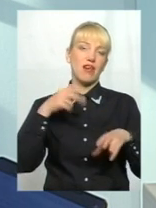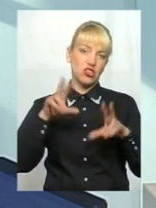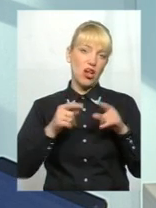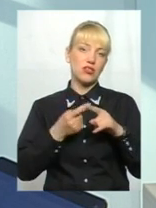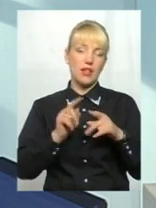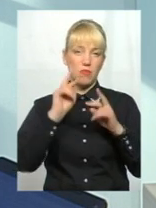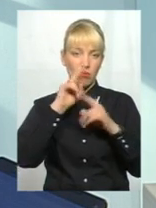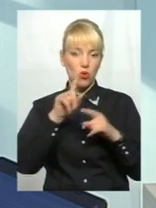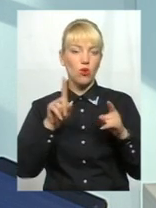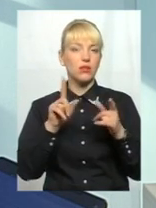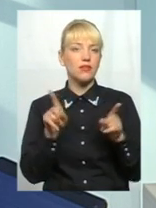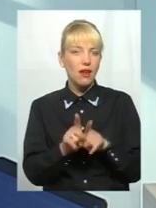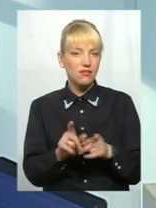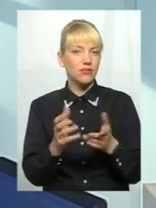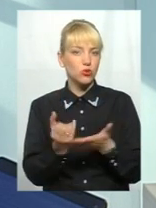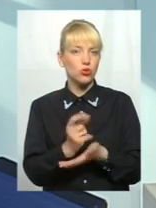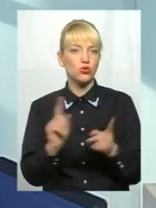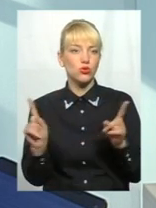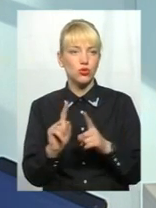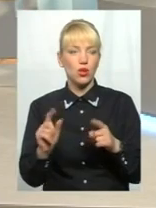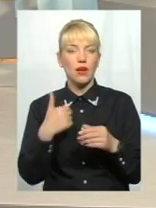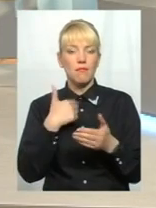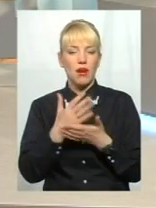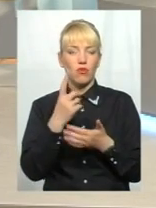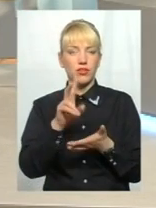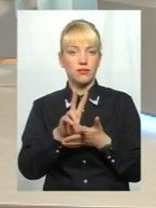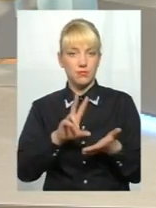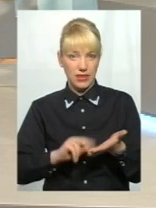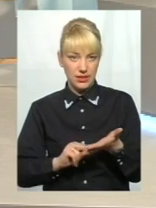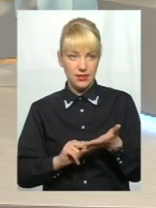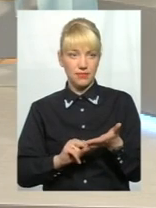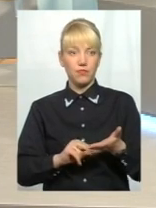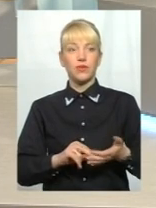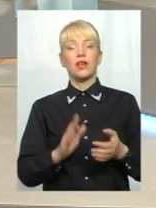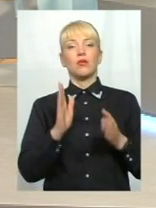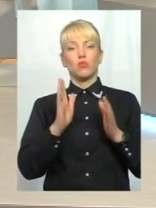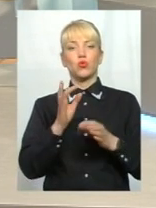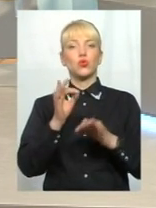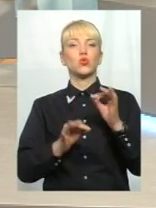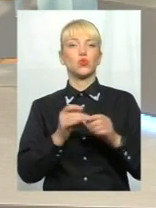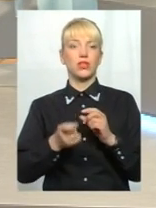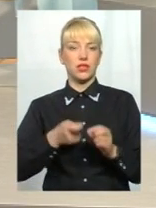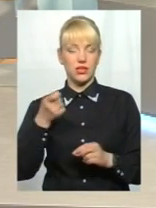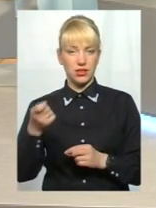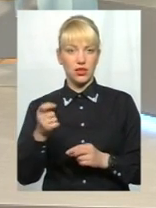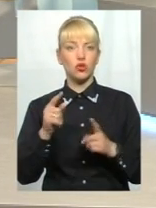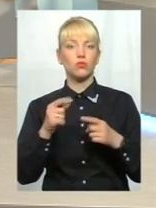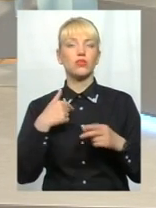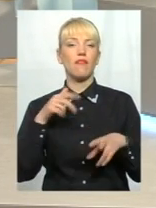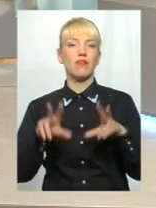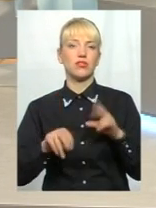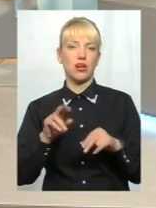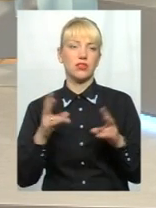виглядає таким чином, що я мав один приклад, і в чинну суд зараз буду подавати, бо я вважаю, що все рівно